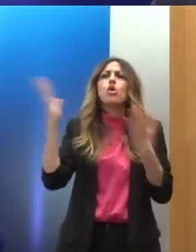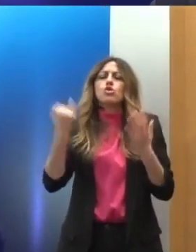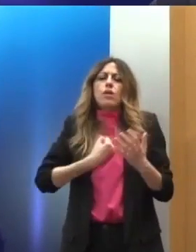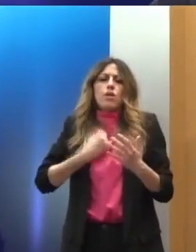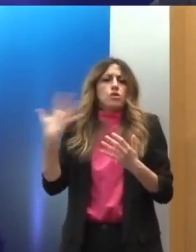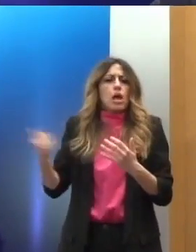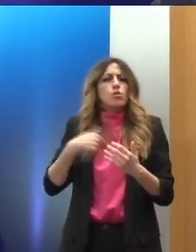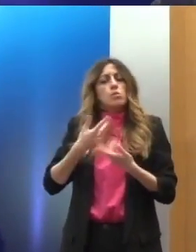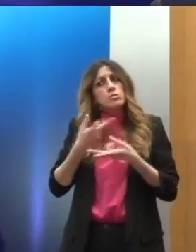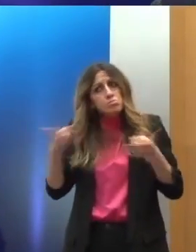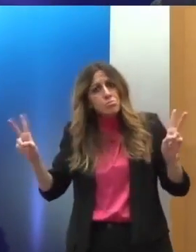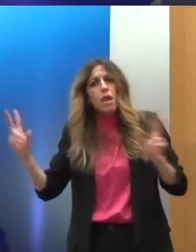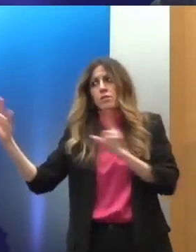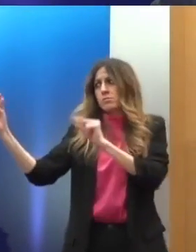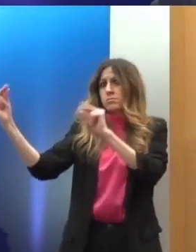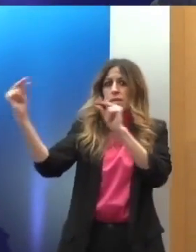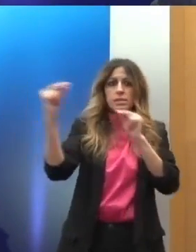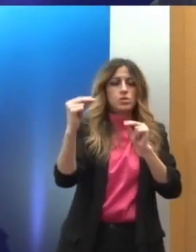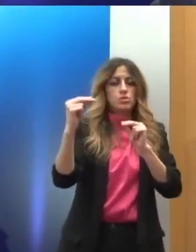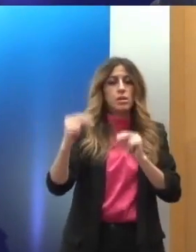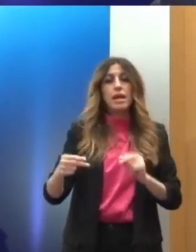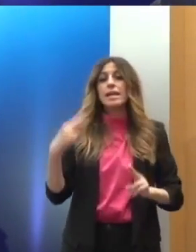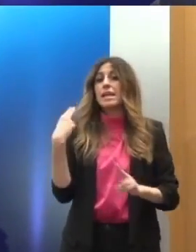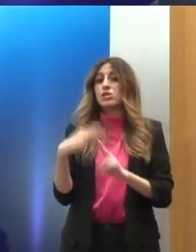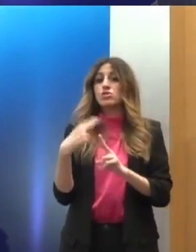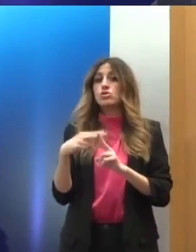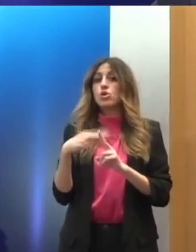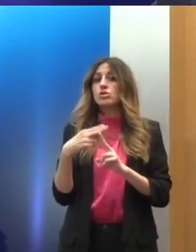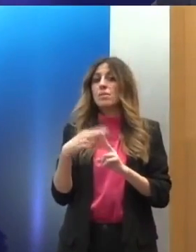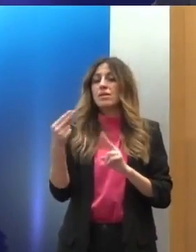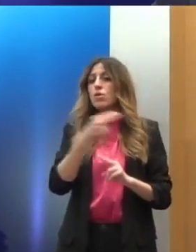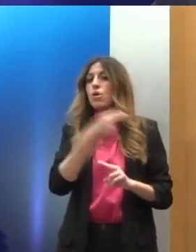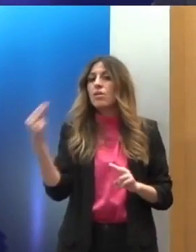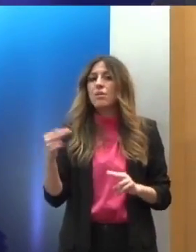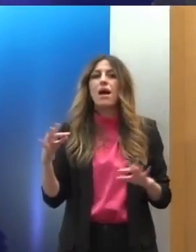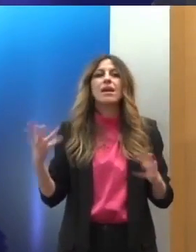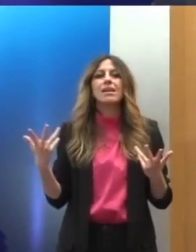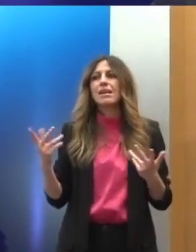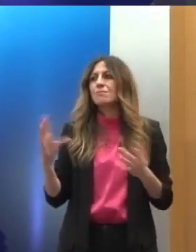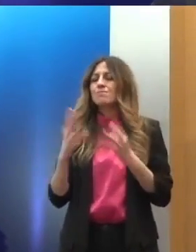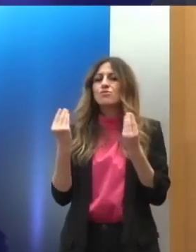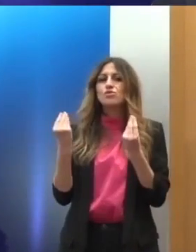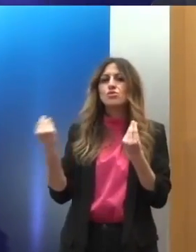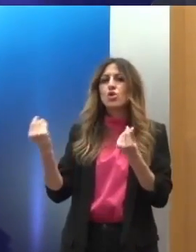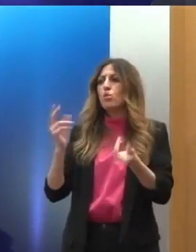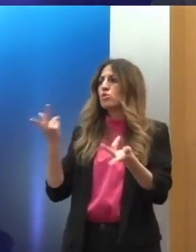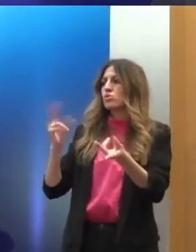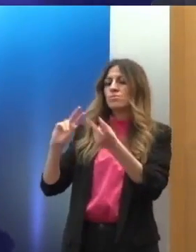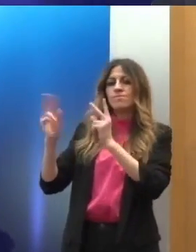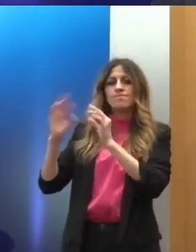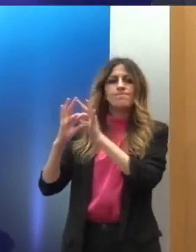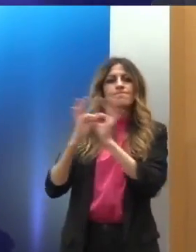πάλι το σημείο εχμής είναι όχι μία σχέση ερωτώντος και